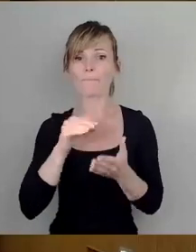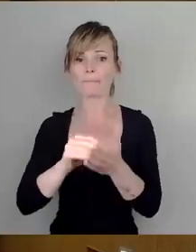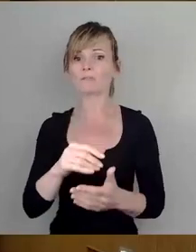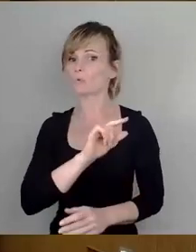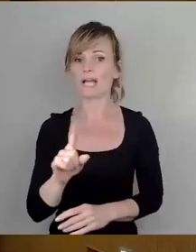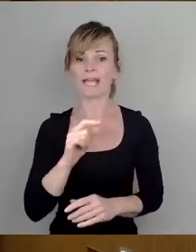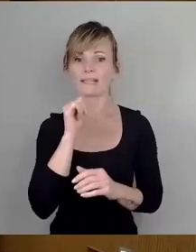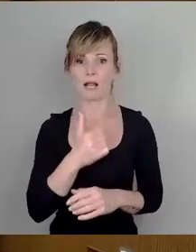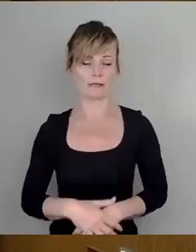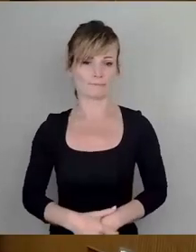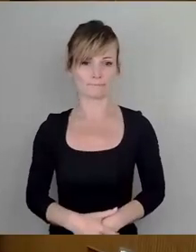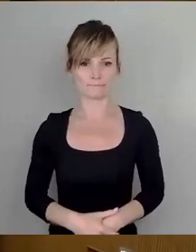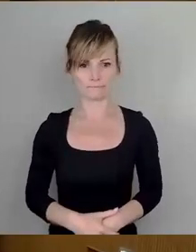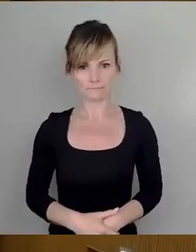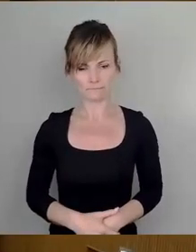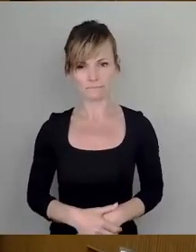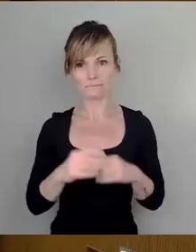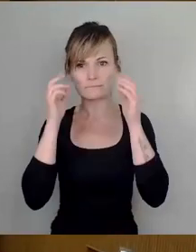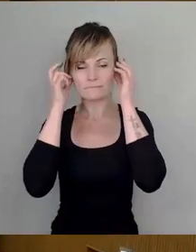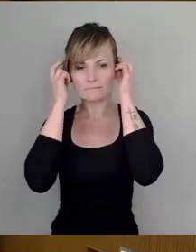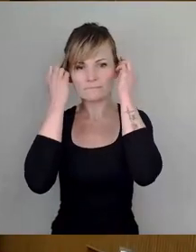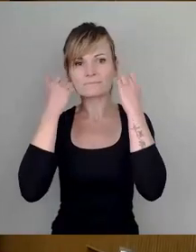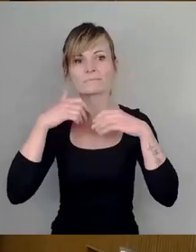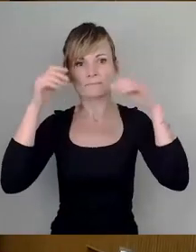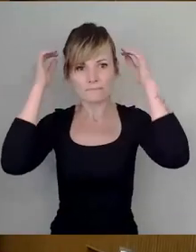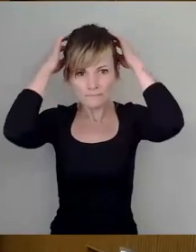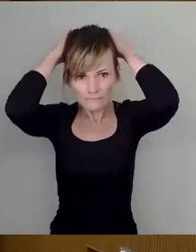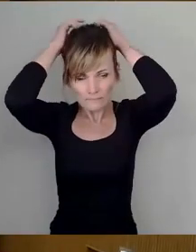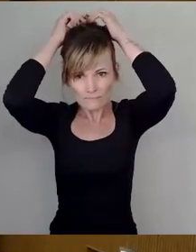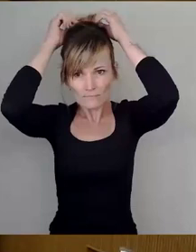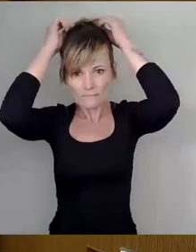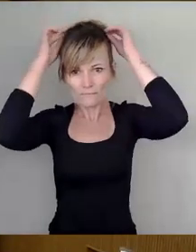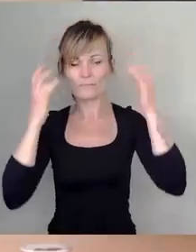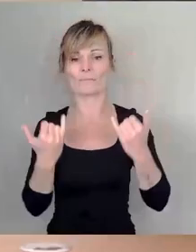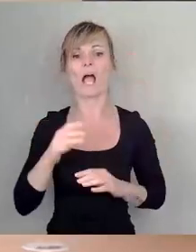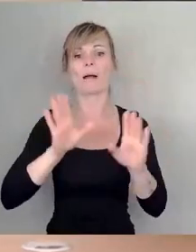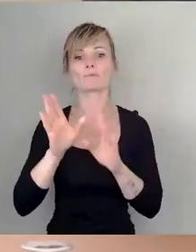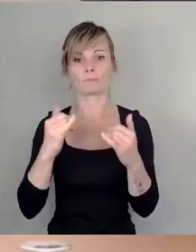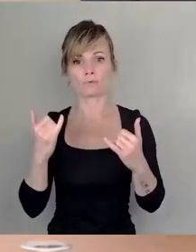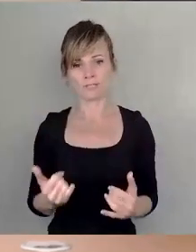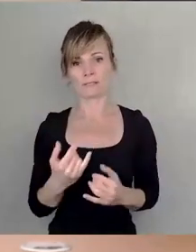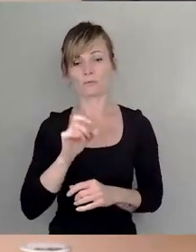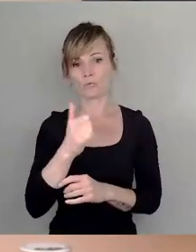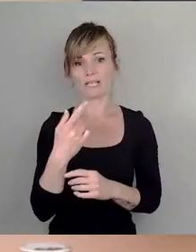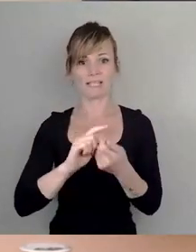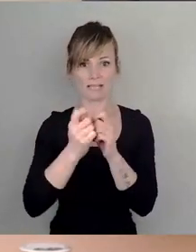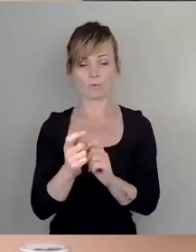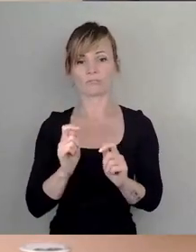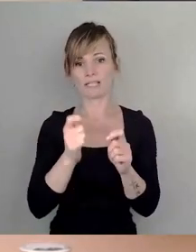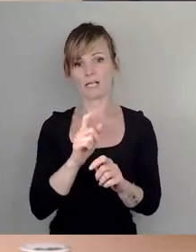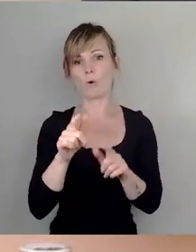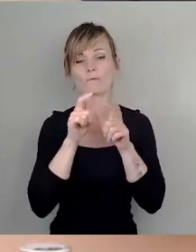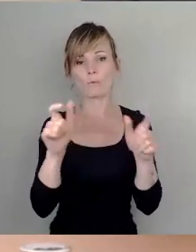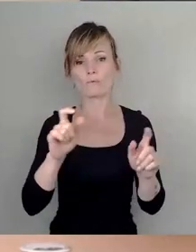Applaus Okay, da wollen wir zur Abstimmung kommen. Ich würde zuerst den Änderungsantrag aufrufen, denn der keine